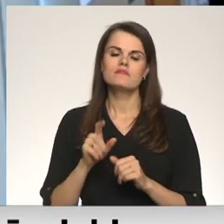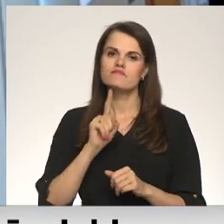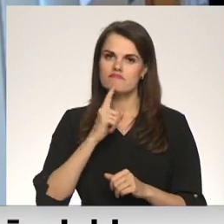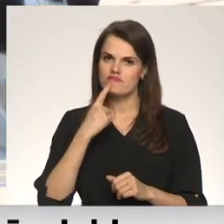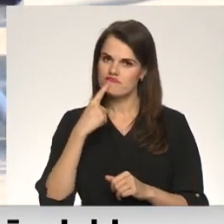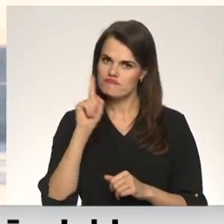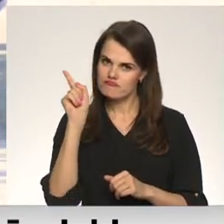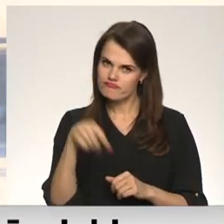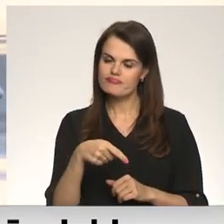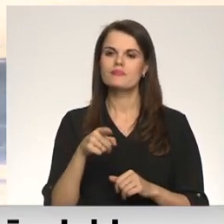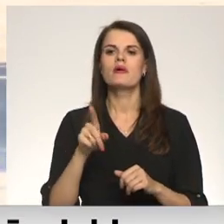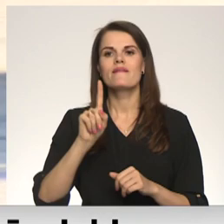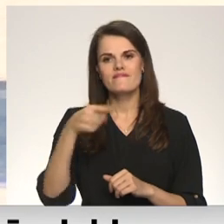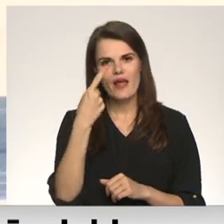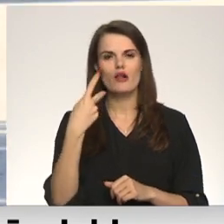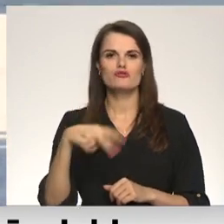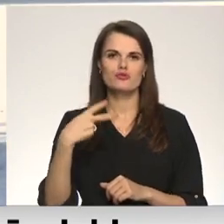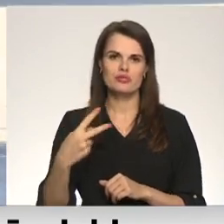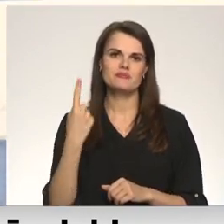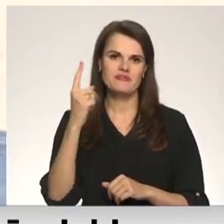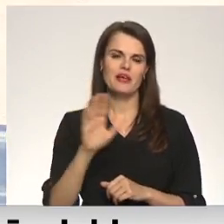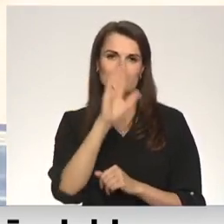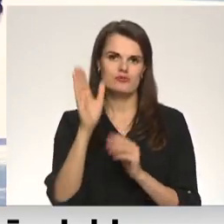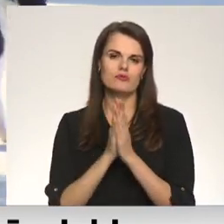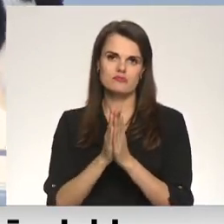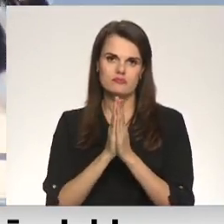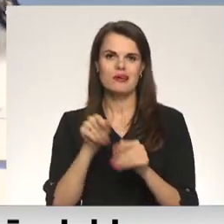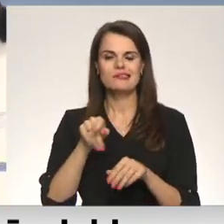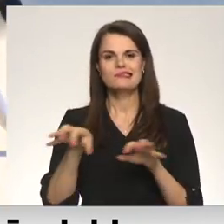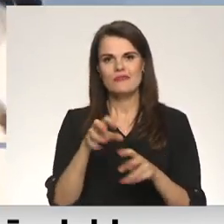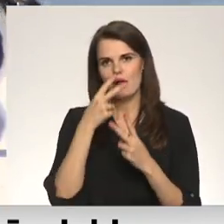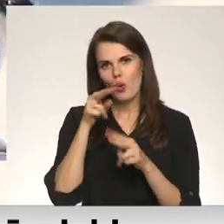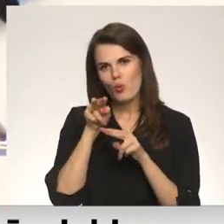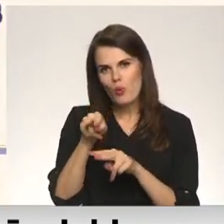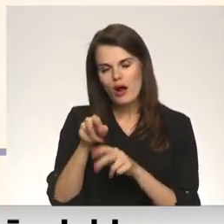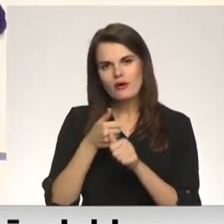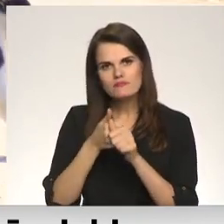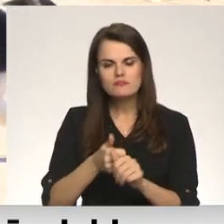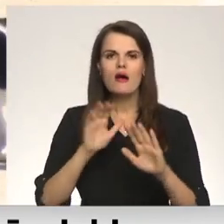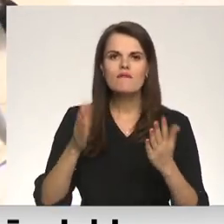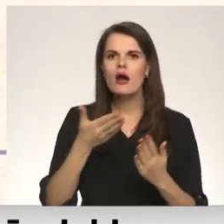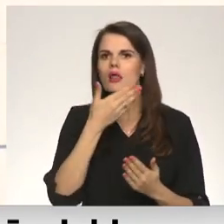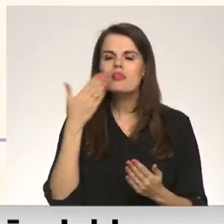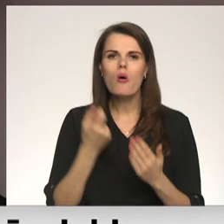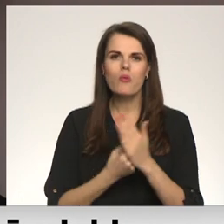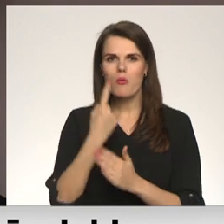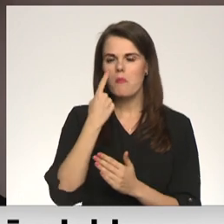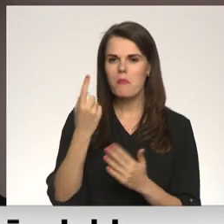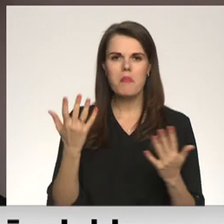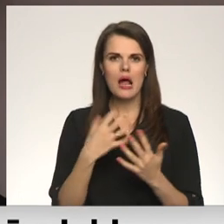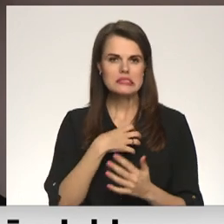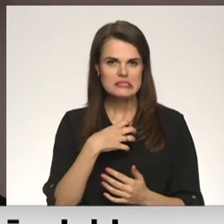šajā gadījumā, tomēr vēl 21 dienu šo dzīvnieku novērot, skatīties, vai viņam neparādās kādas pazīmes.